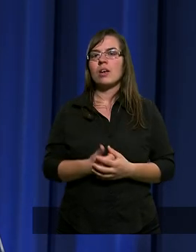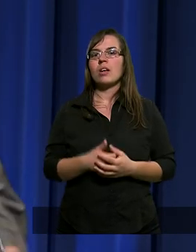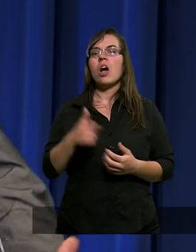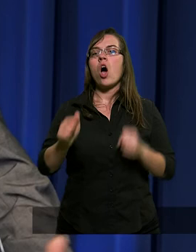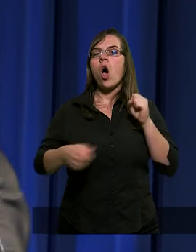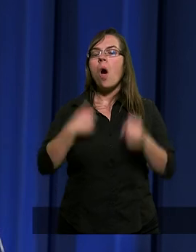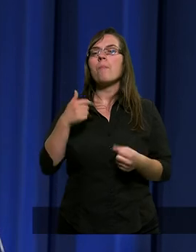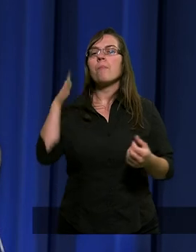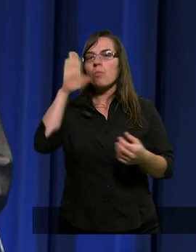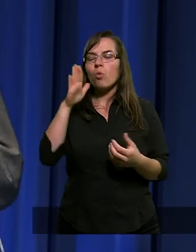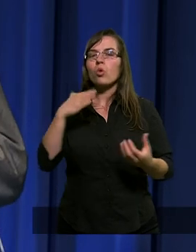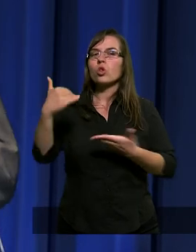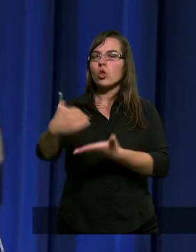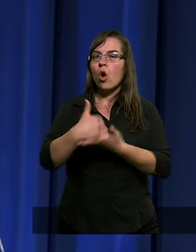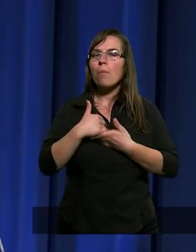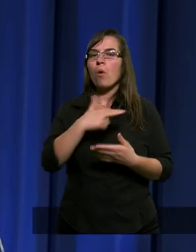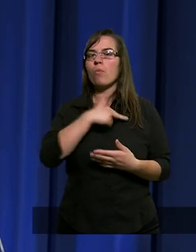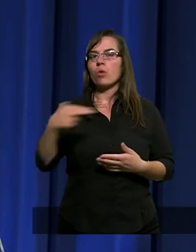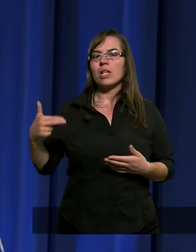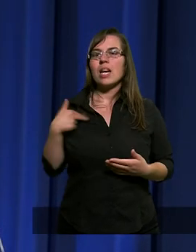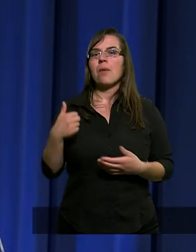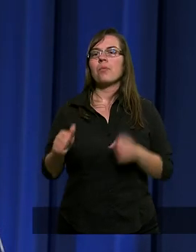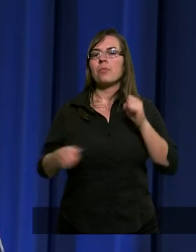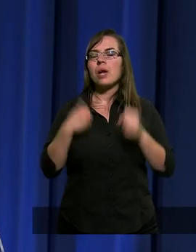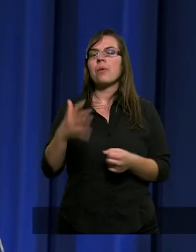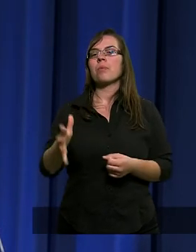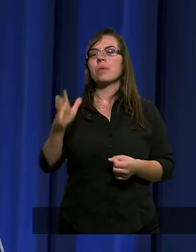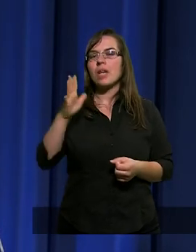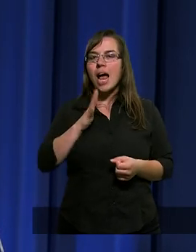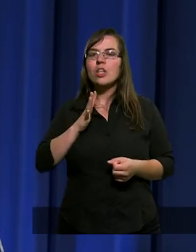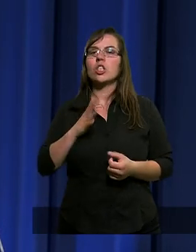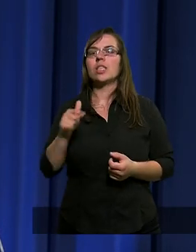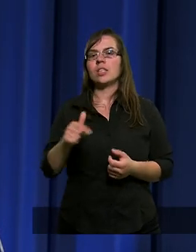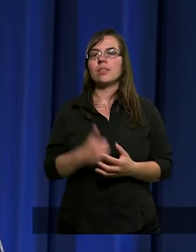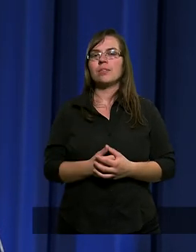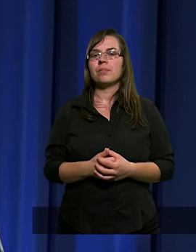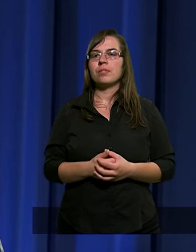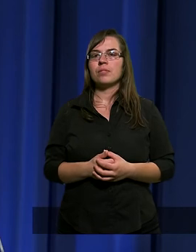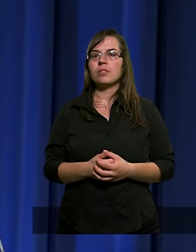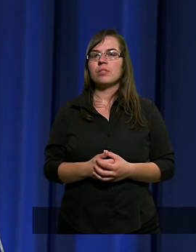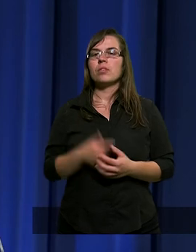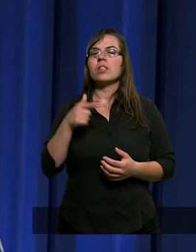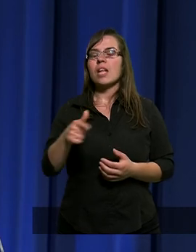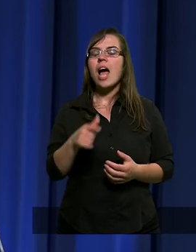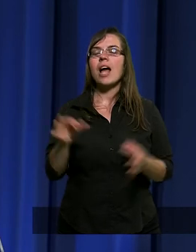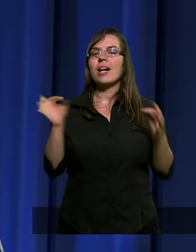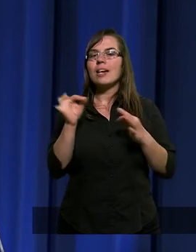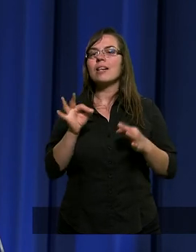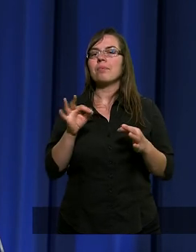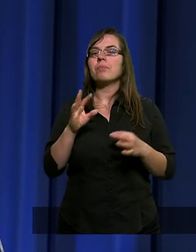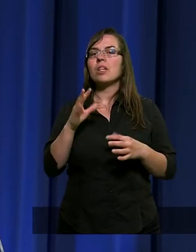Oby Pan dopomógł nam, abyśmy przeżyli i